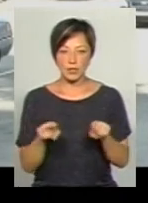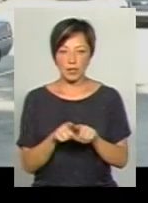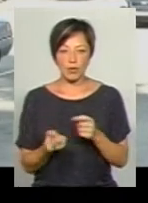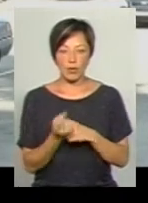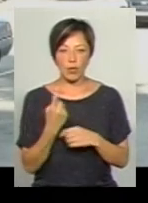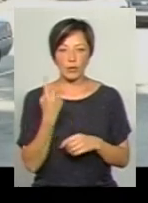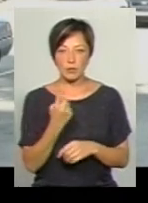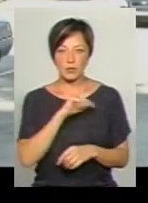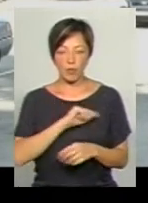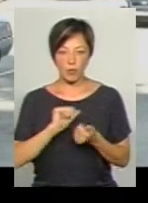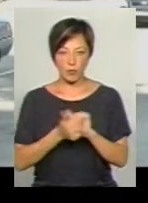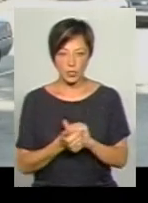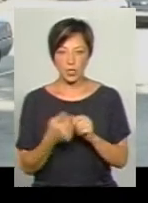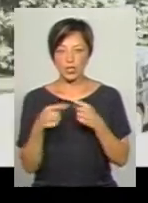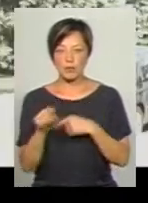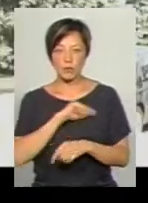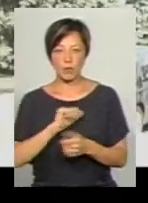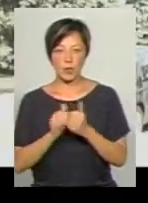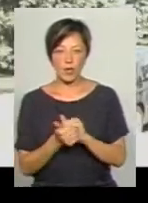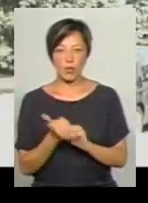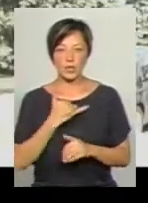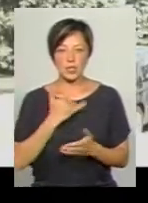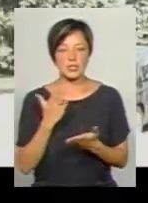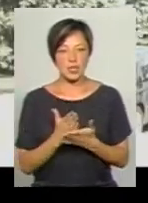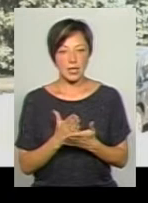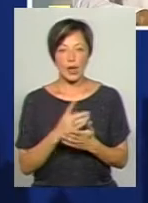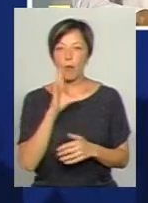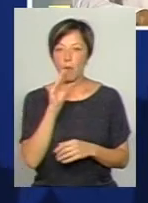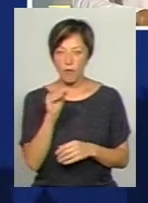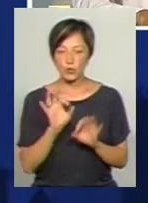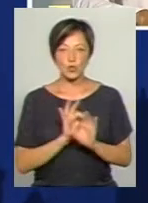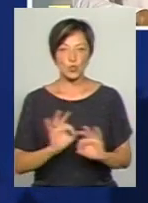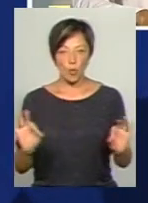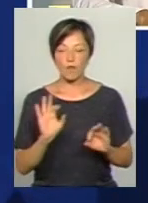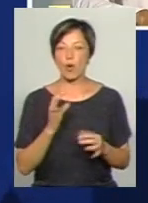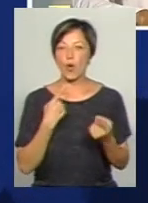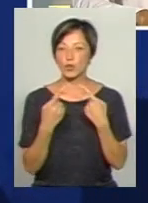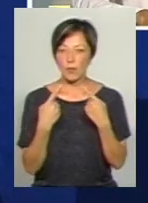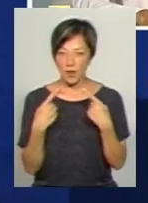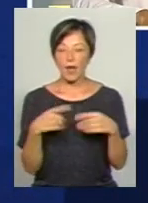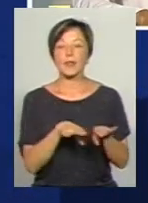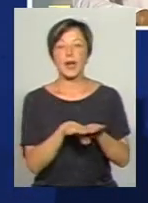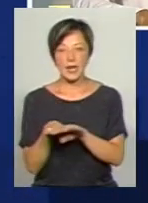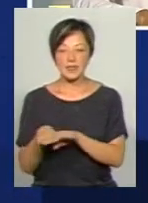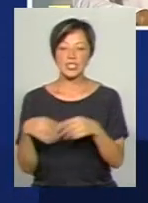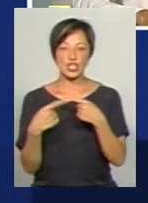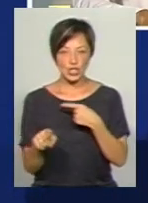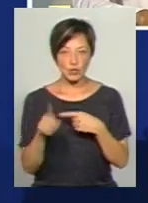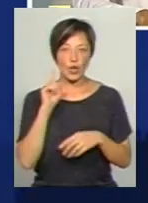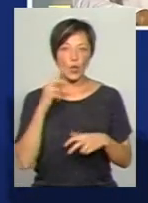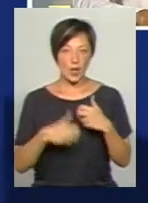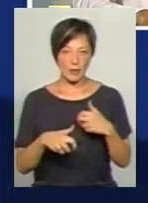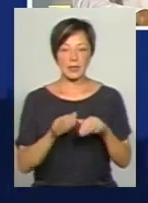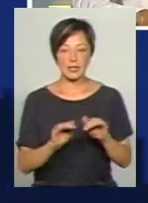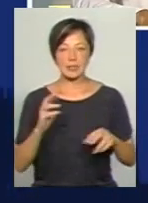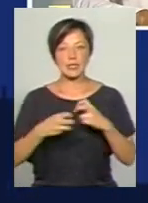оказалось. Один психолог помінявся, інший. І в нас є мова, ми чудово балакаємо на рівні з іншими глухими